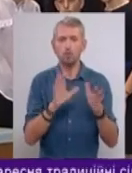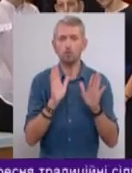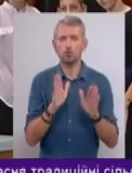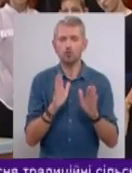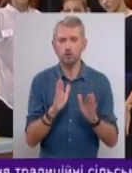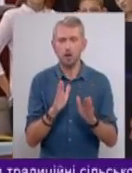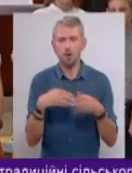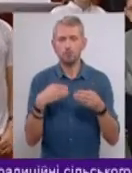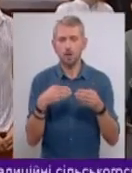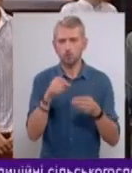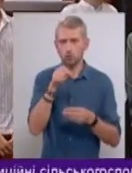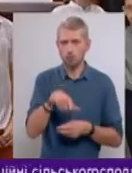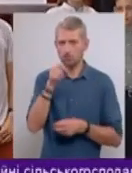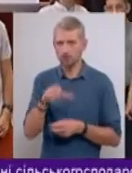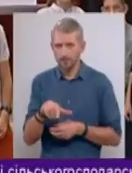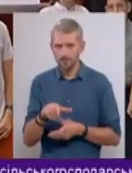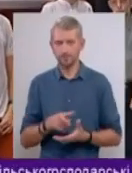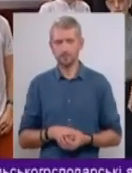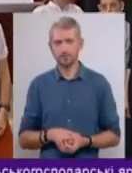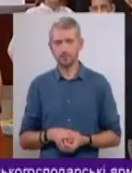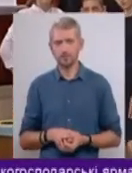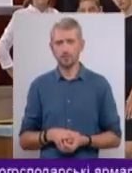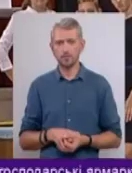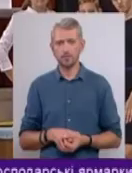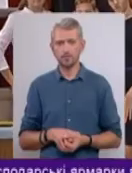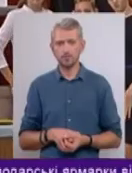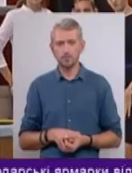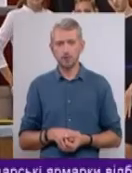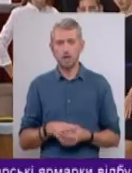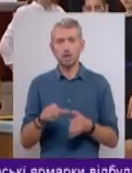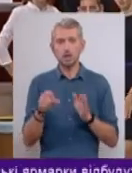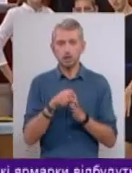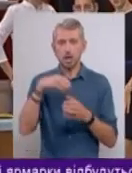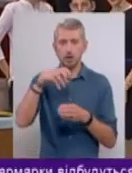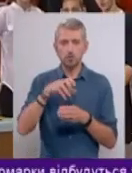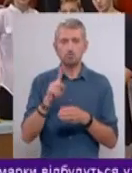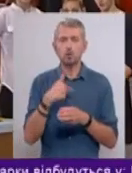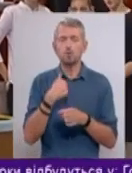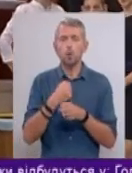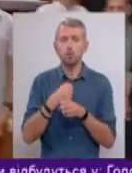пластикові пляшки. З кришечками, які ми що робимо?